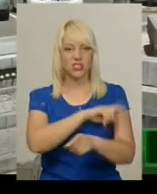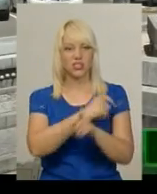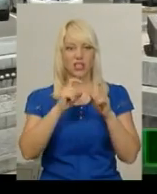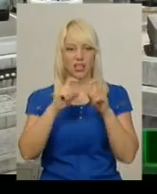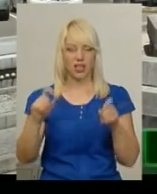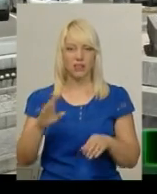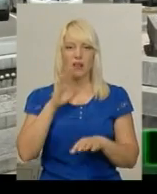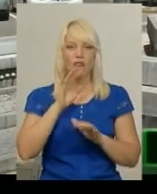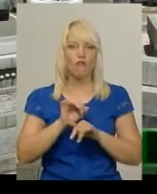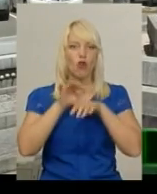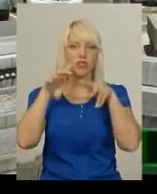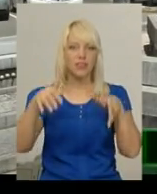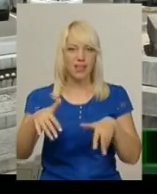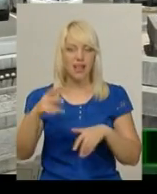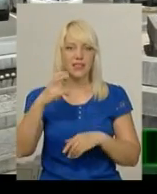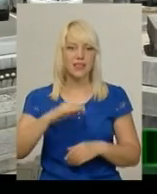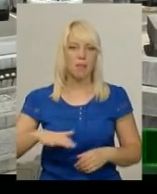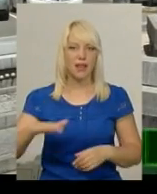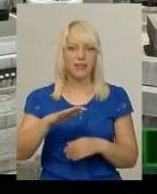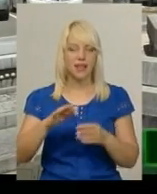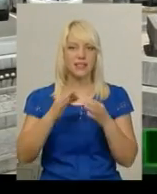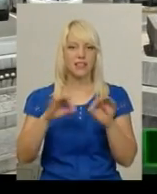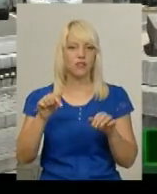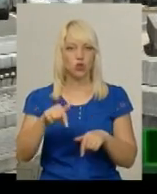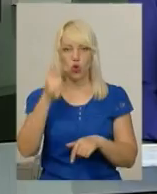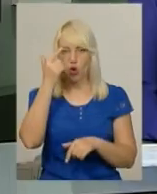Хмельницькому майдані Незалежності цього літа не працюватимуть.